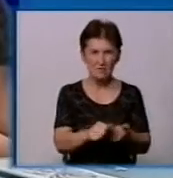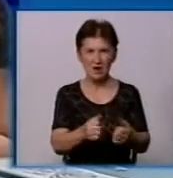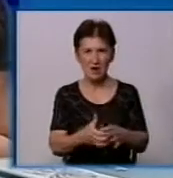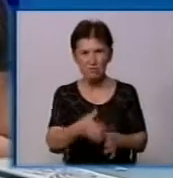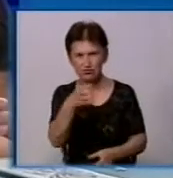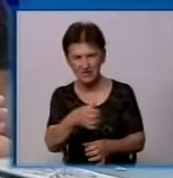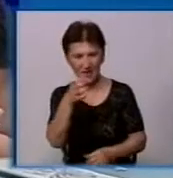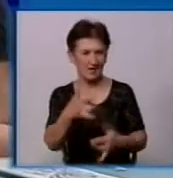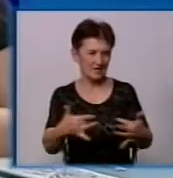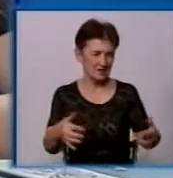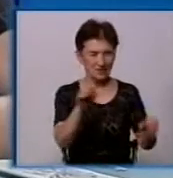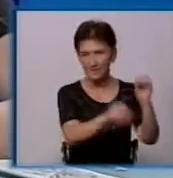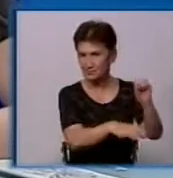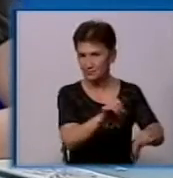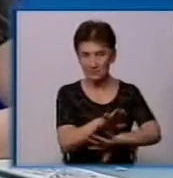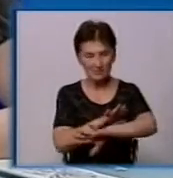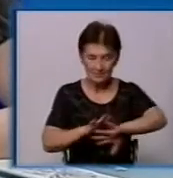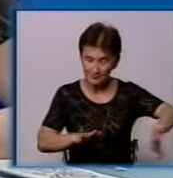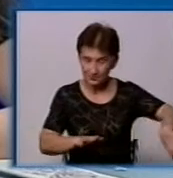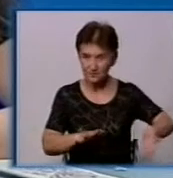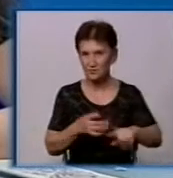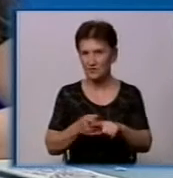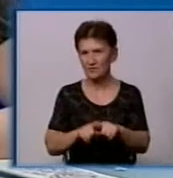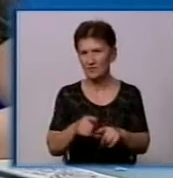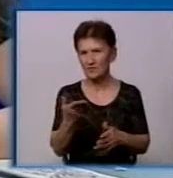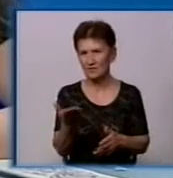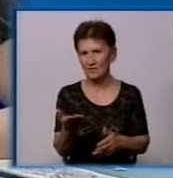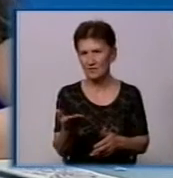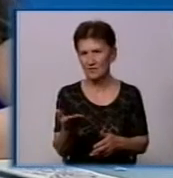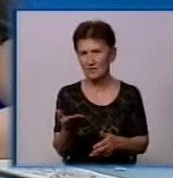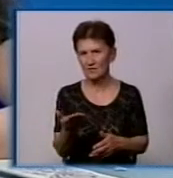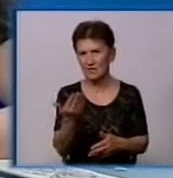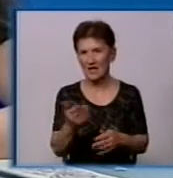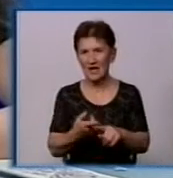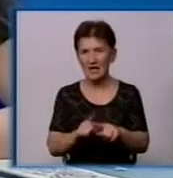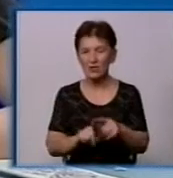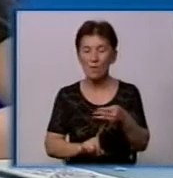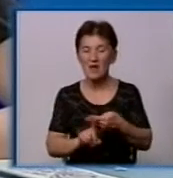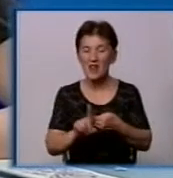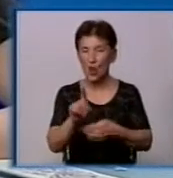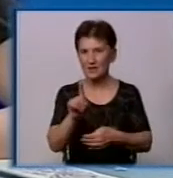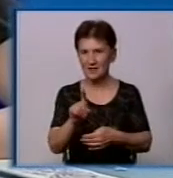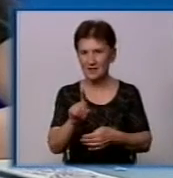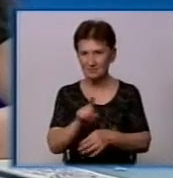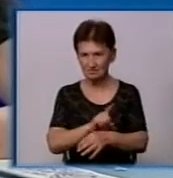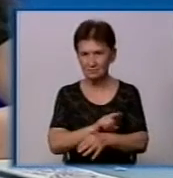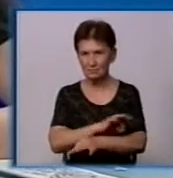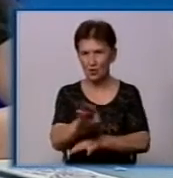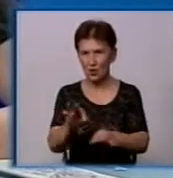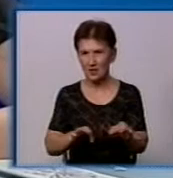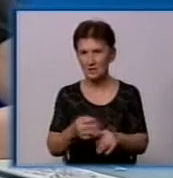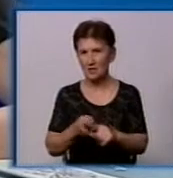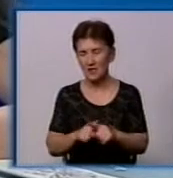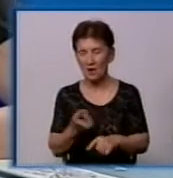нескольких фракцій. Це проєктний, пілотний проєкт, да, і методом проби